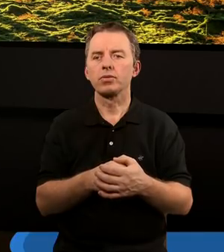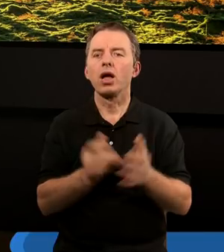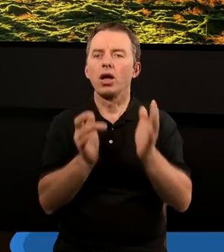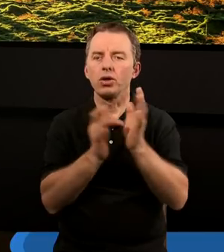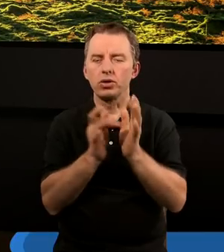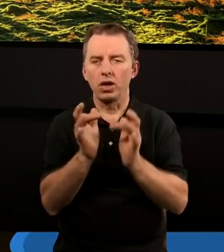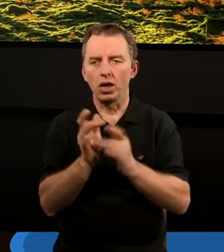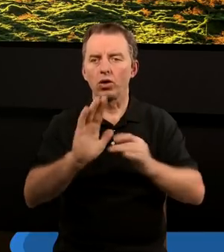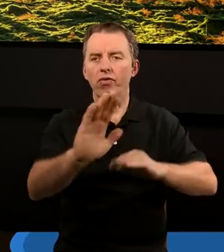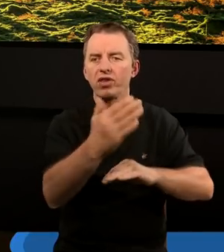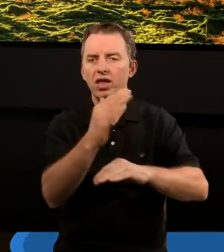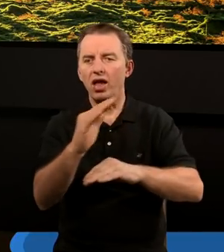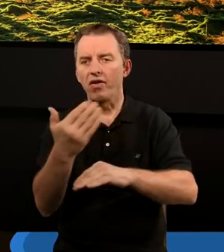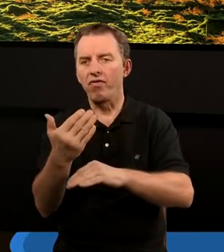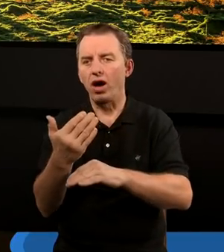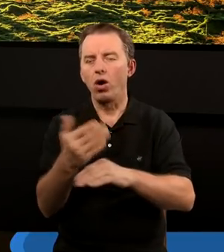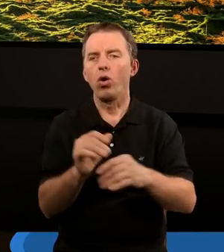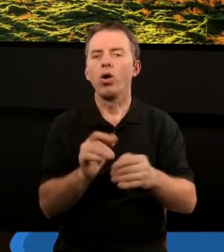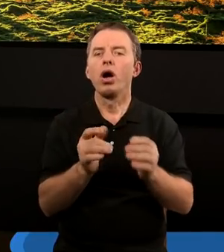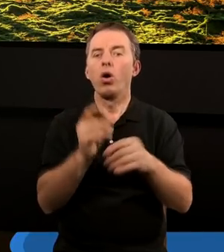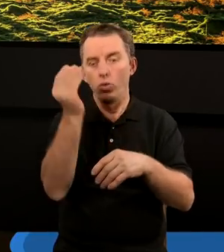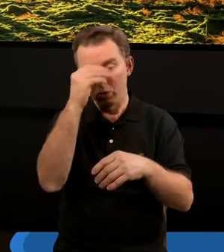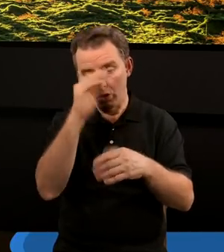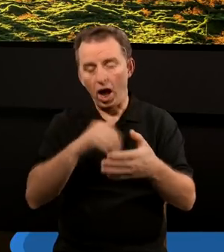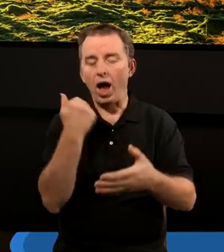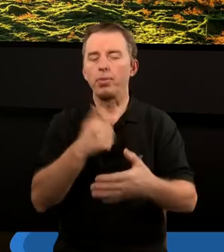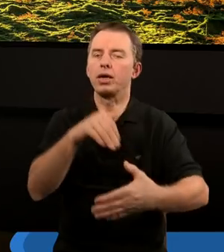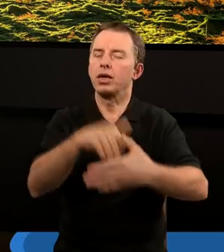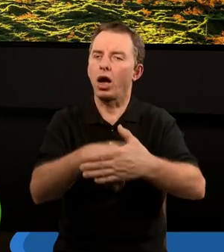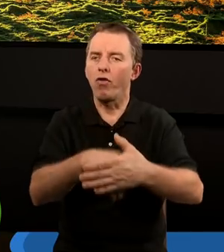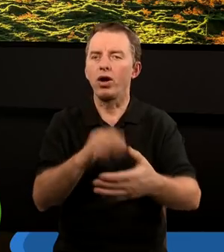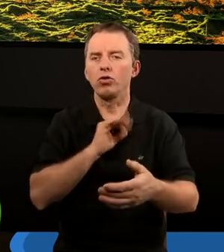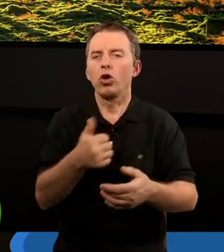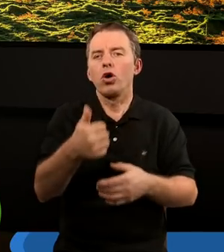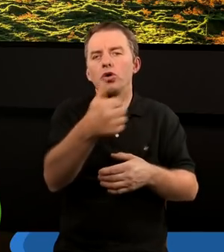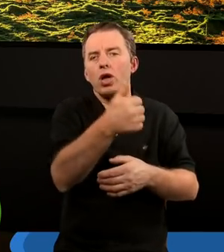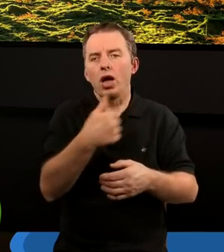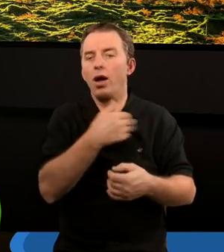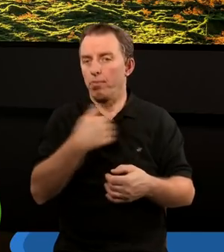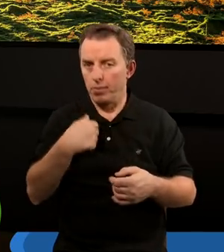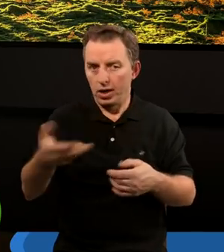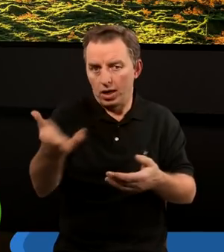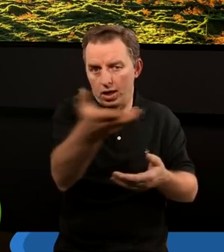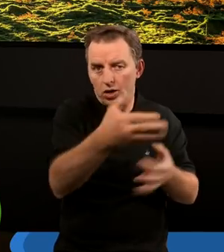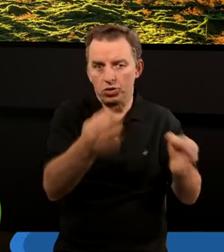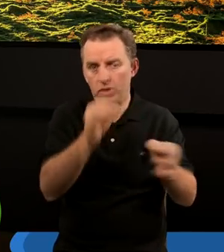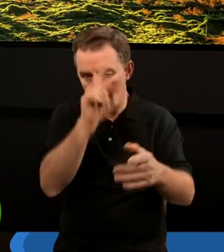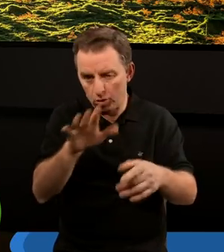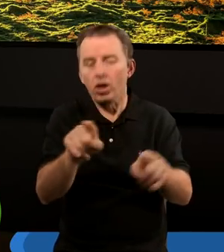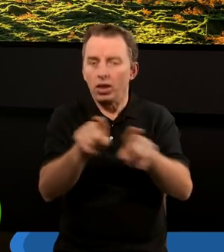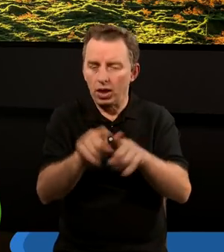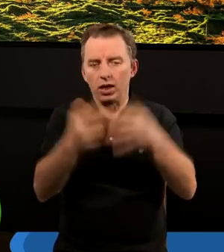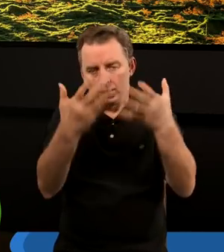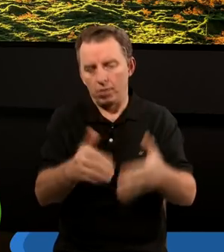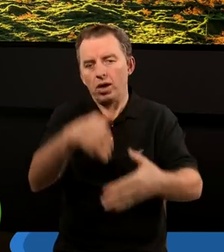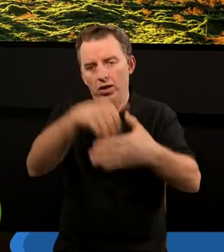Jezus wzywał swoich uczniów do tego, by zachowali jedność. My też chcemy zachować jedność